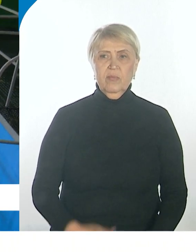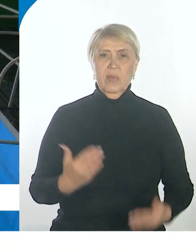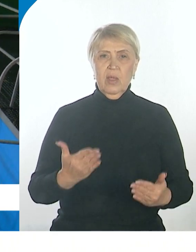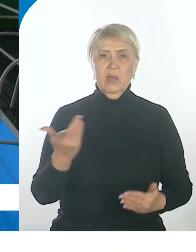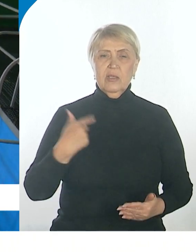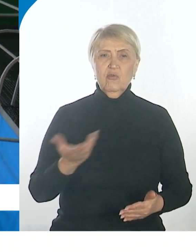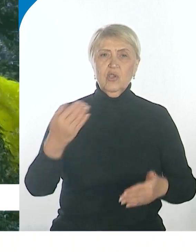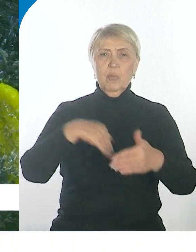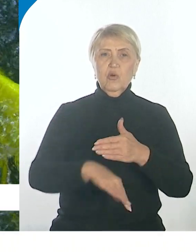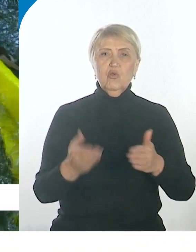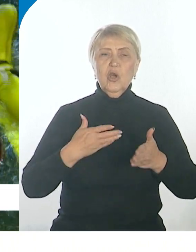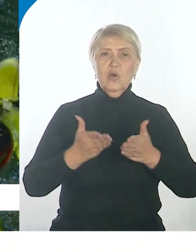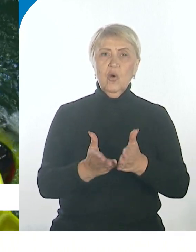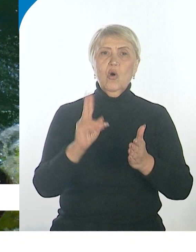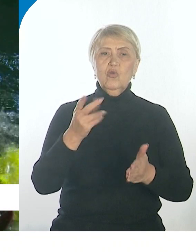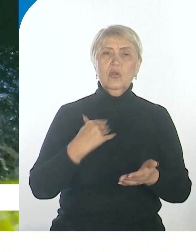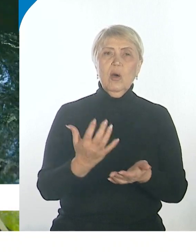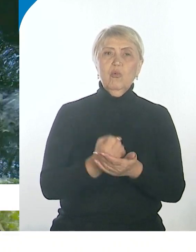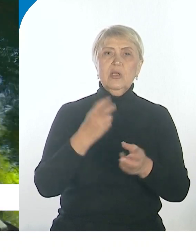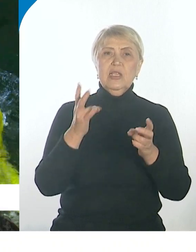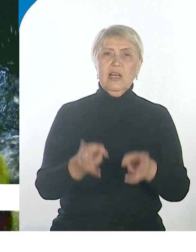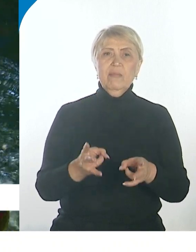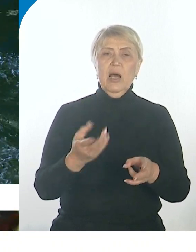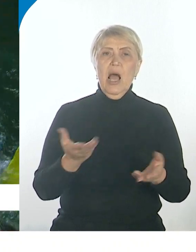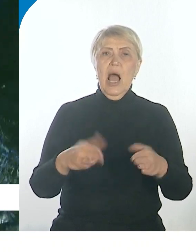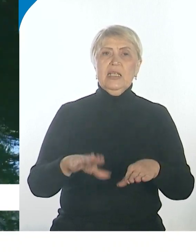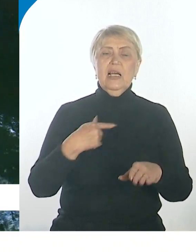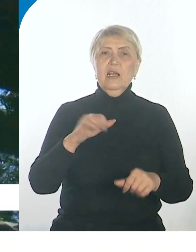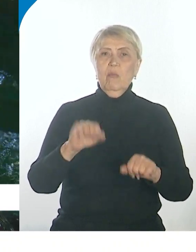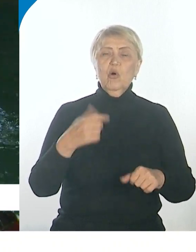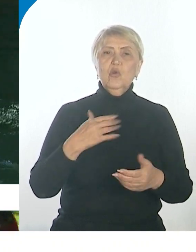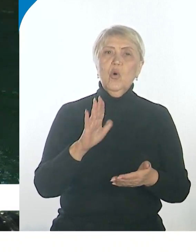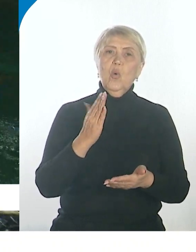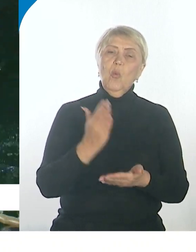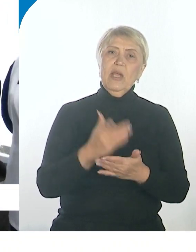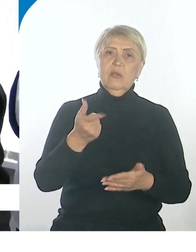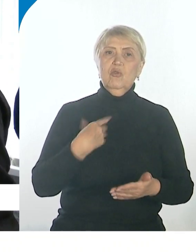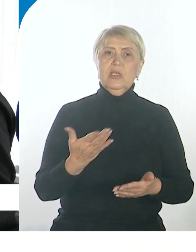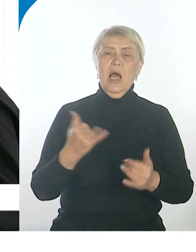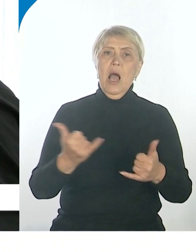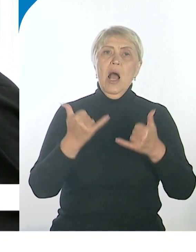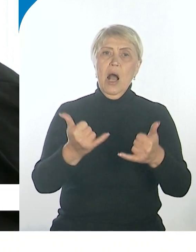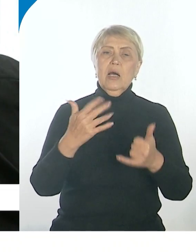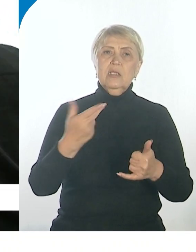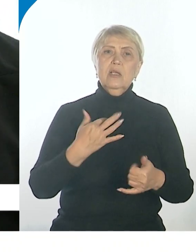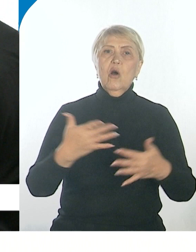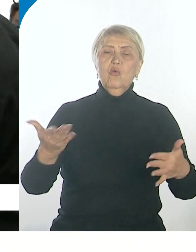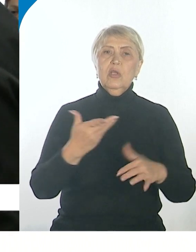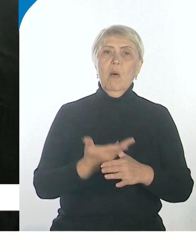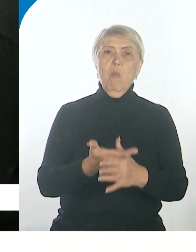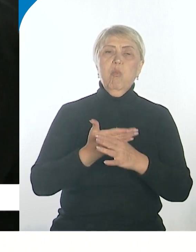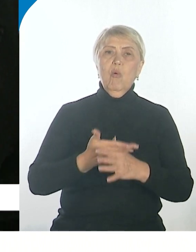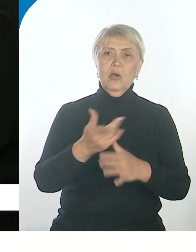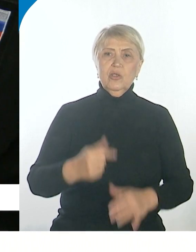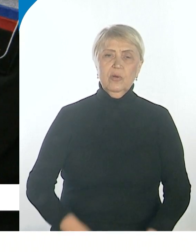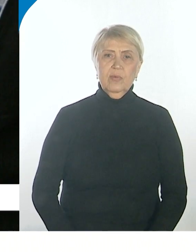крушении судна кто-то из членов экипажа получит травму, остальные должны уметь быстро оказать ему первую помощь. Необходимые навыки отрабатывают на